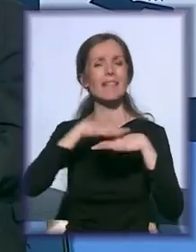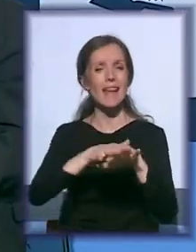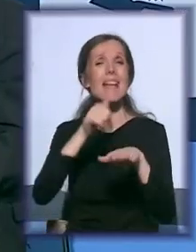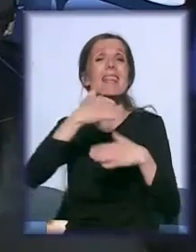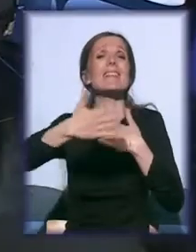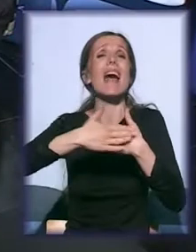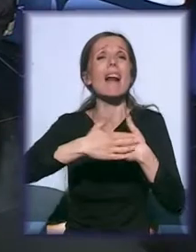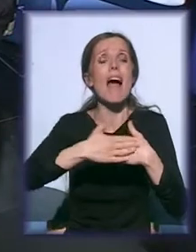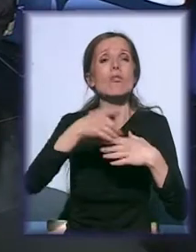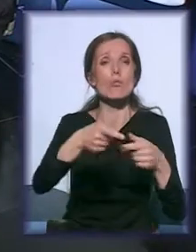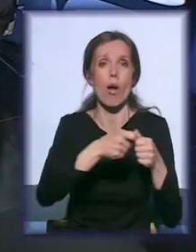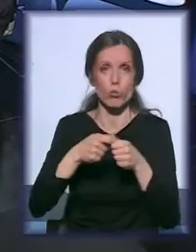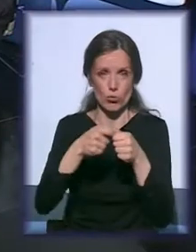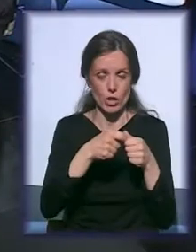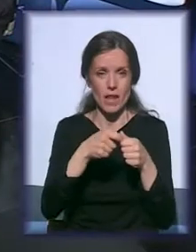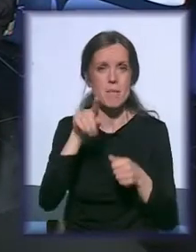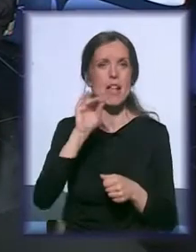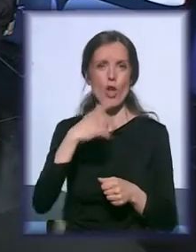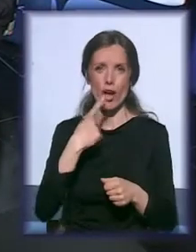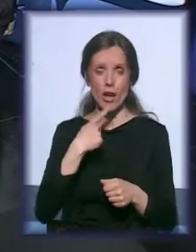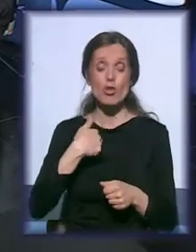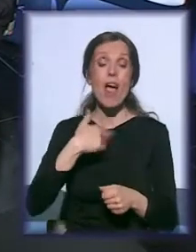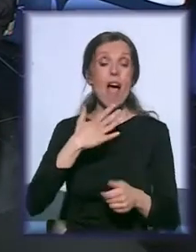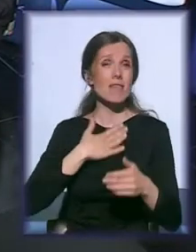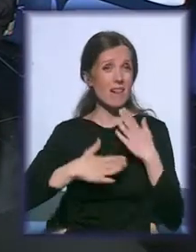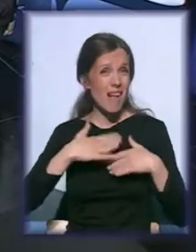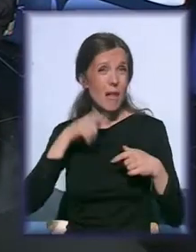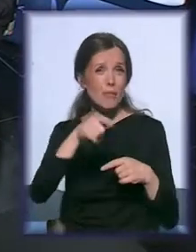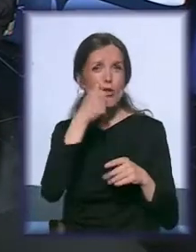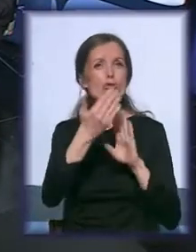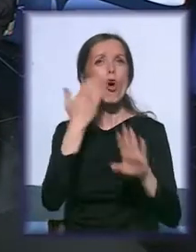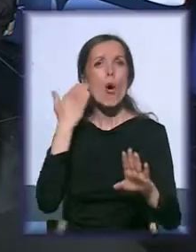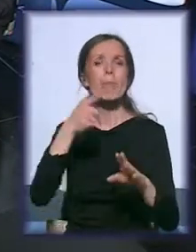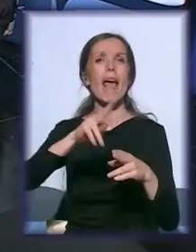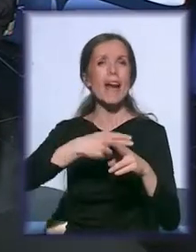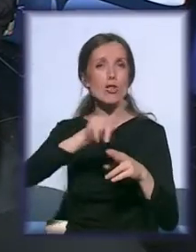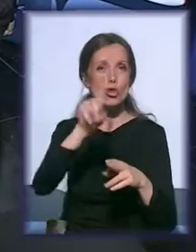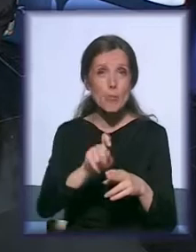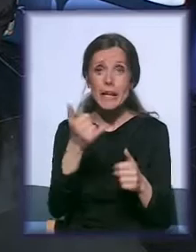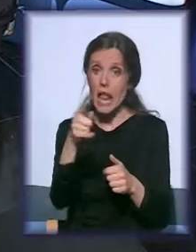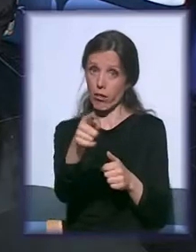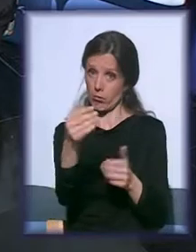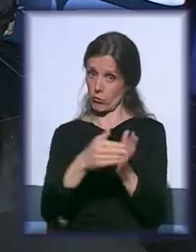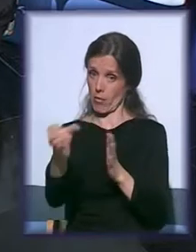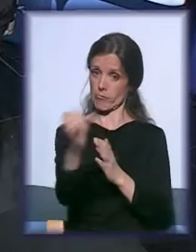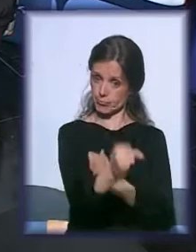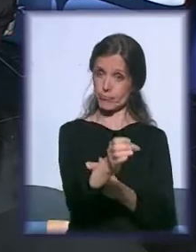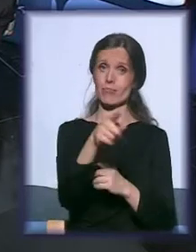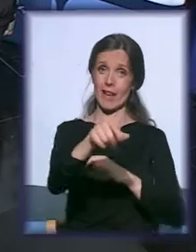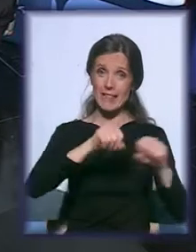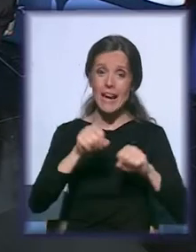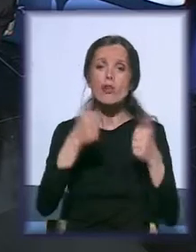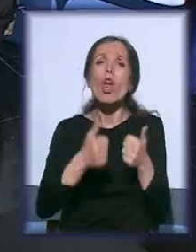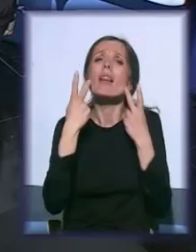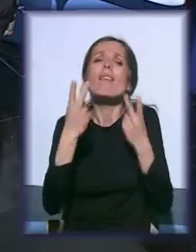bih voljela da se što pre reši to pitanje i da vi nama, ili vi postanete direktor, ili da vidimo ko je taj direktor koga vi veljate.